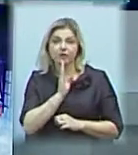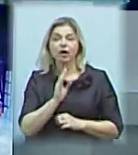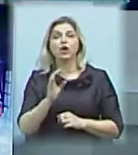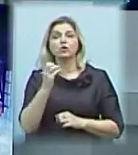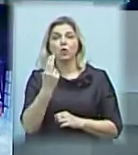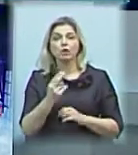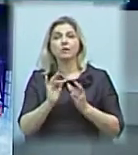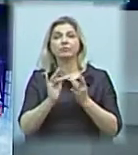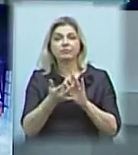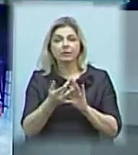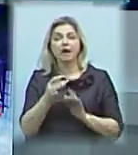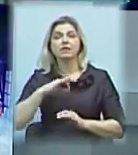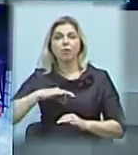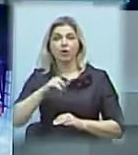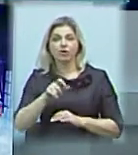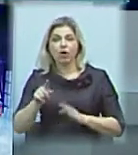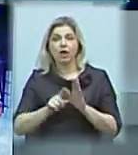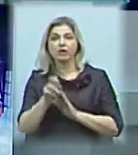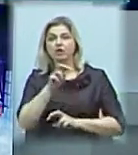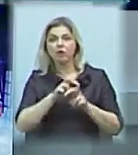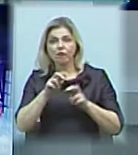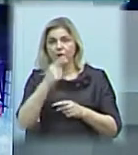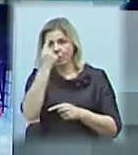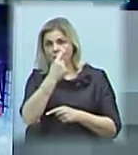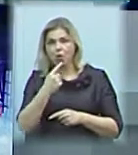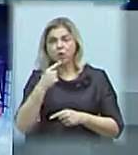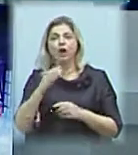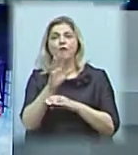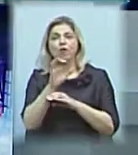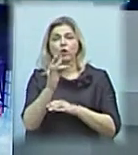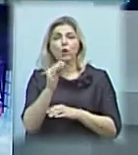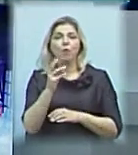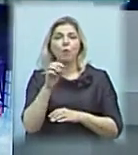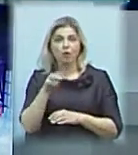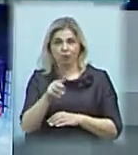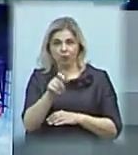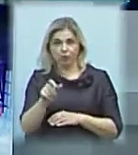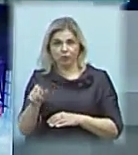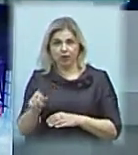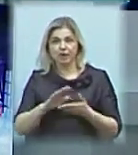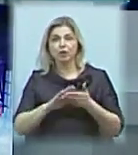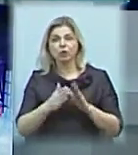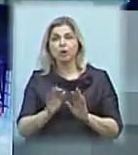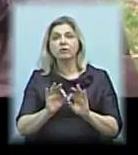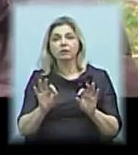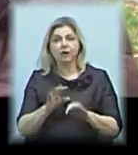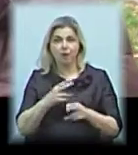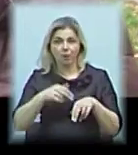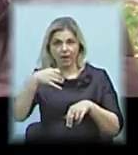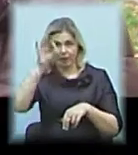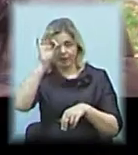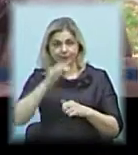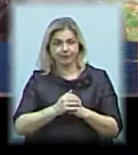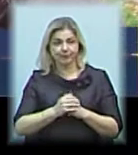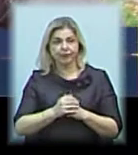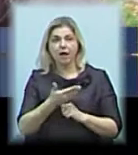В соціальних мережах користувачі почали шукати схожих за фотороботом громадян. Ситуацію прокоментувала поліція. Ми